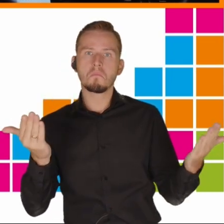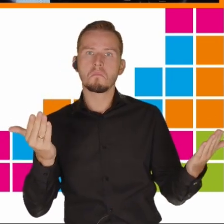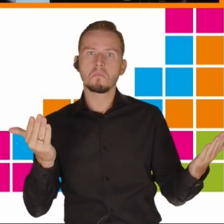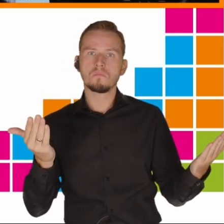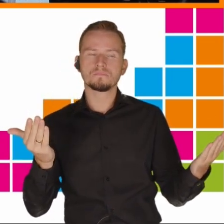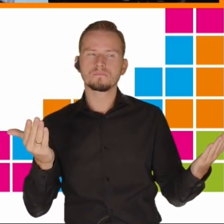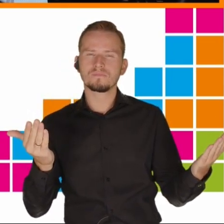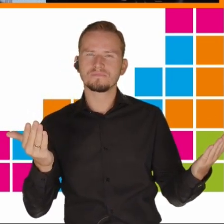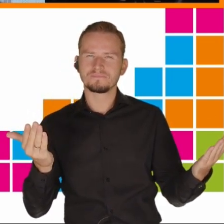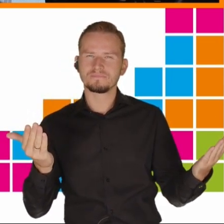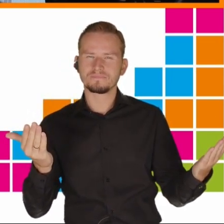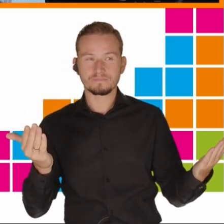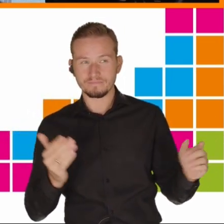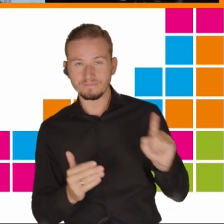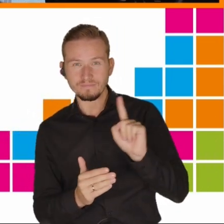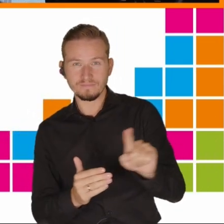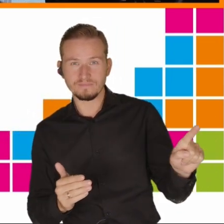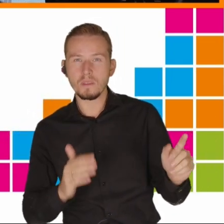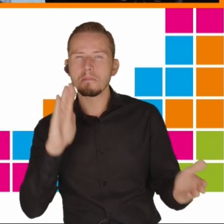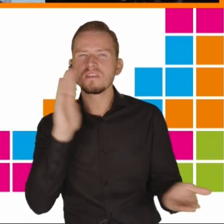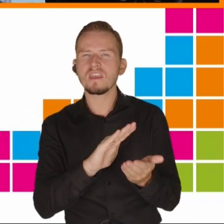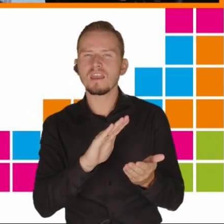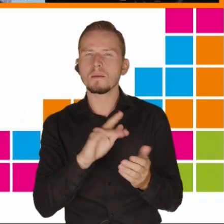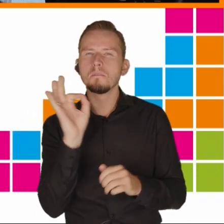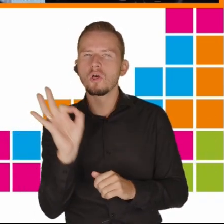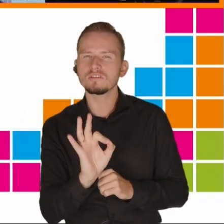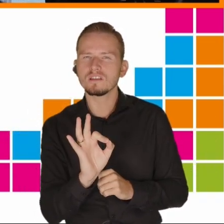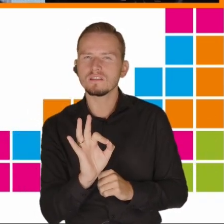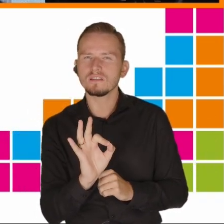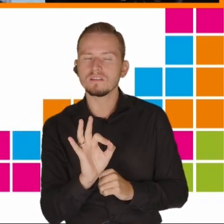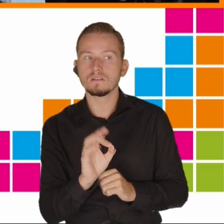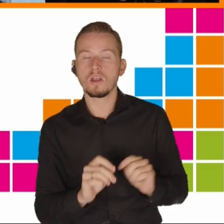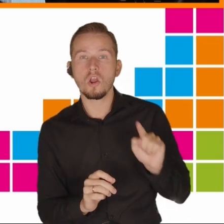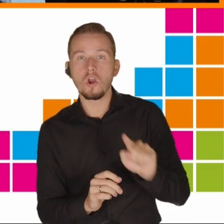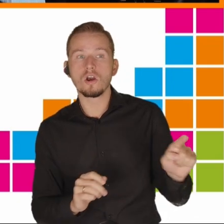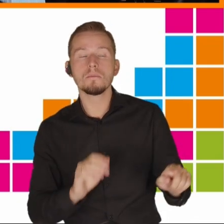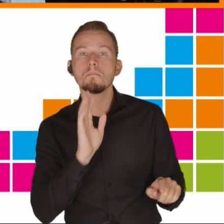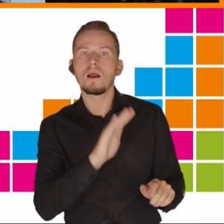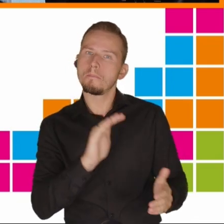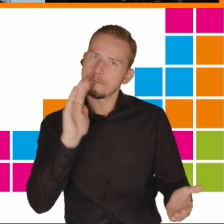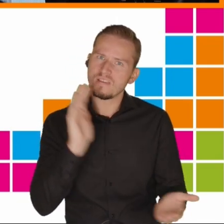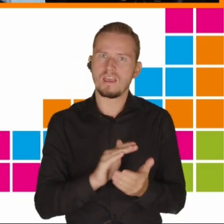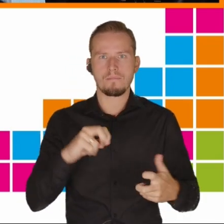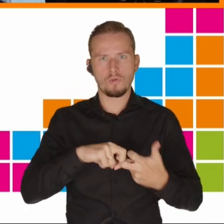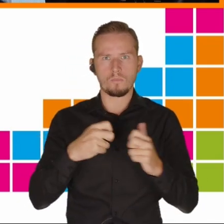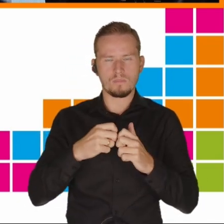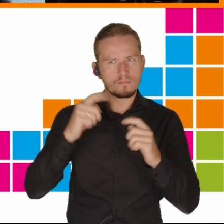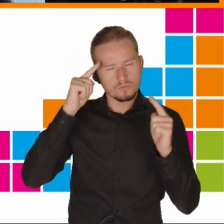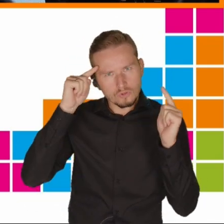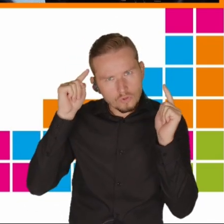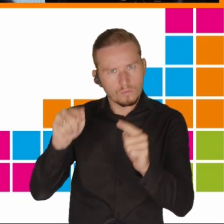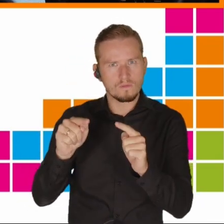niższym procencie, widzimy tutaj, że oni mają mniej problemów z koncentracją czy